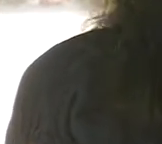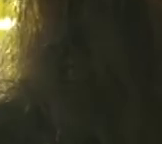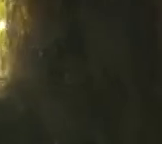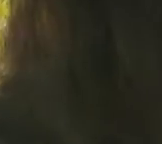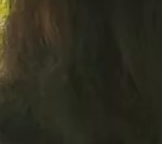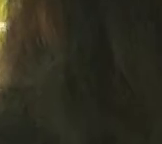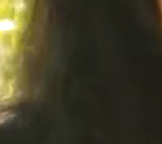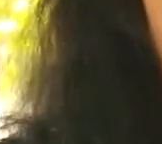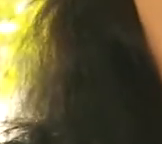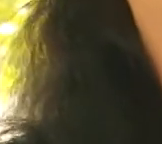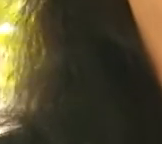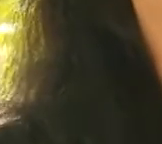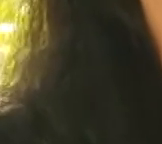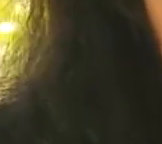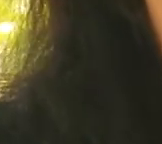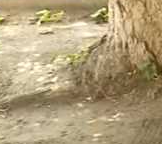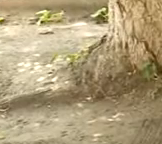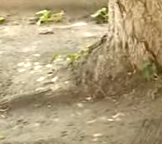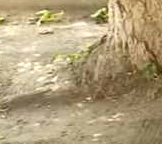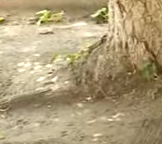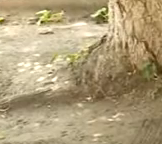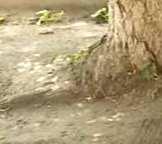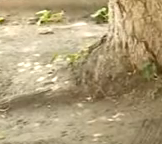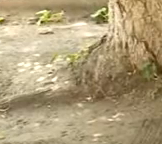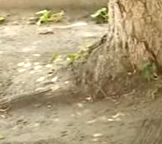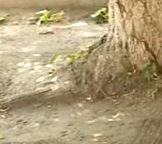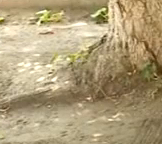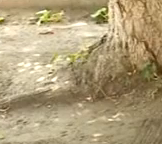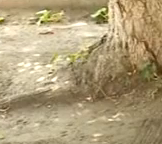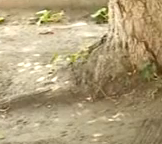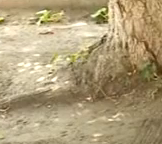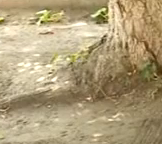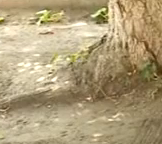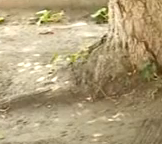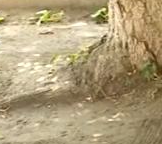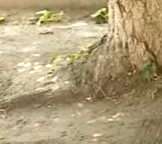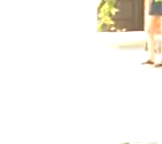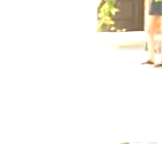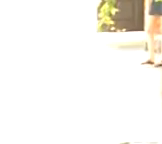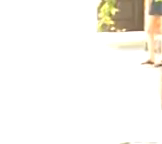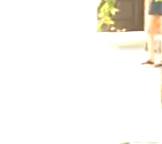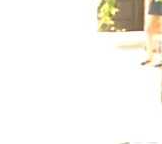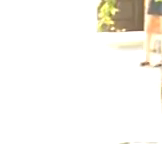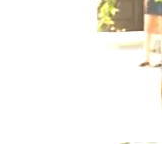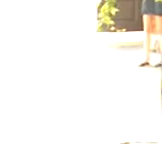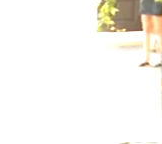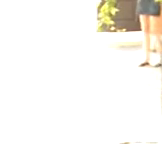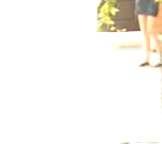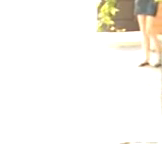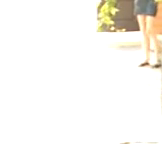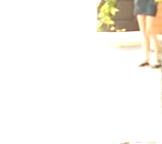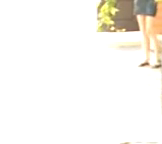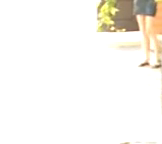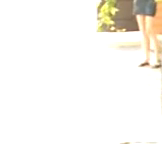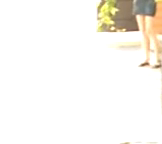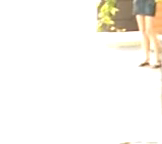справедливості. Я хочу довічного ув'язнення. Батько обвинувачуваного очікує на інше рішення. Звісно, мені хотілося б, щоб він